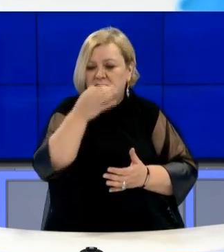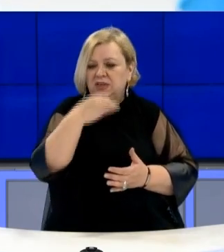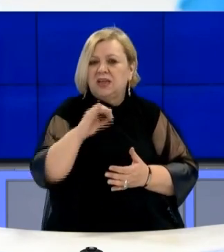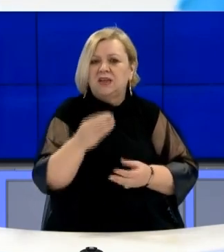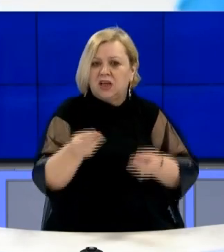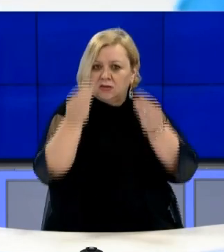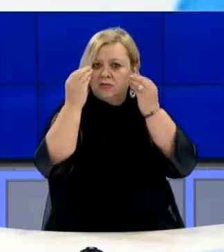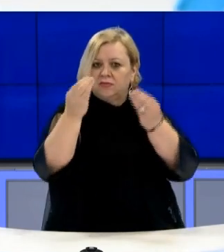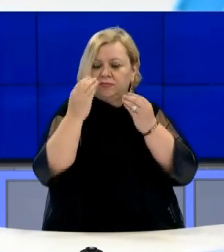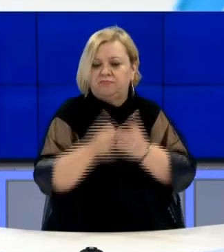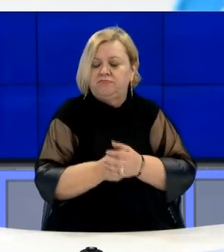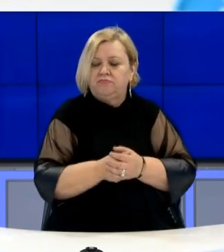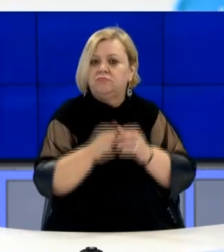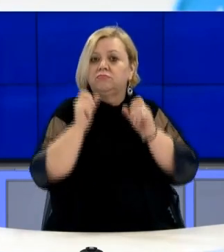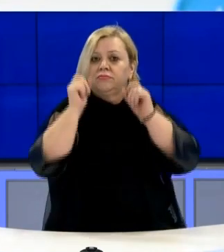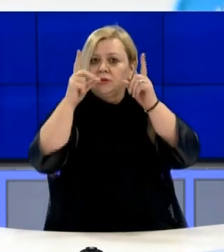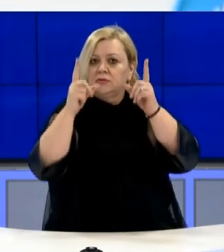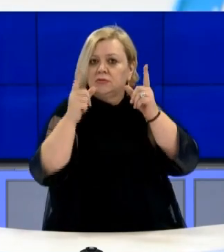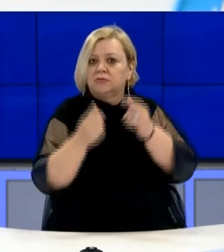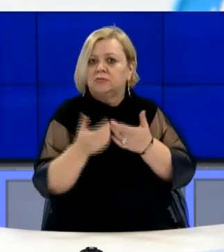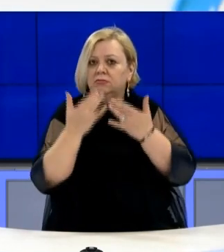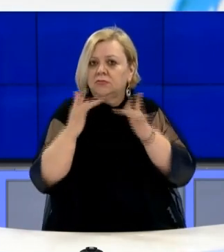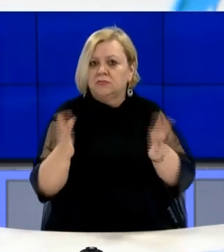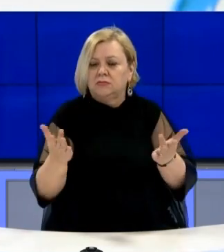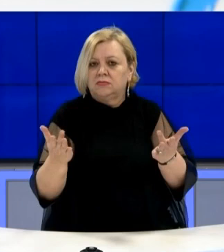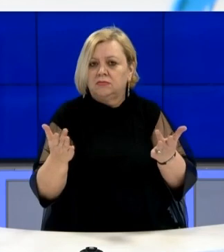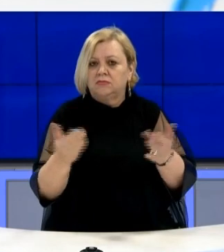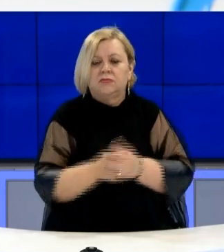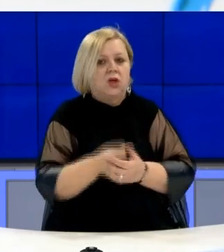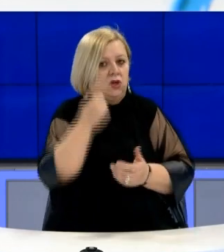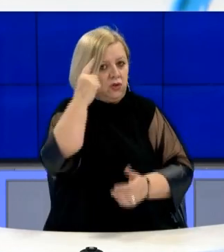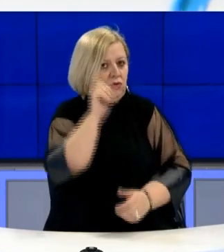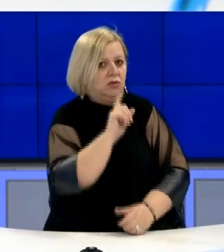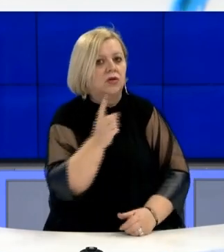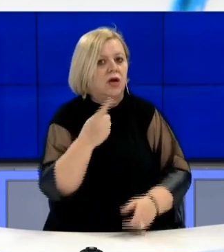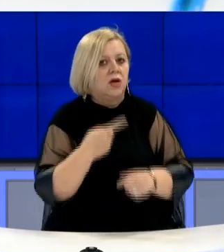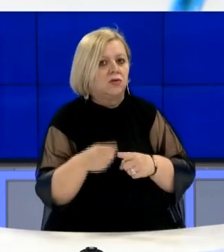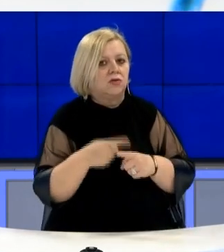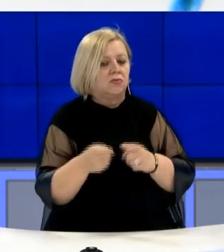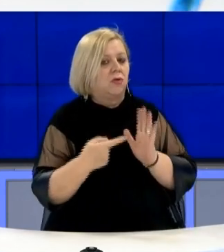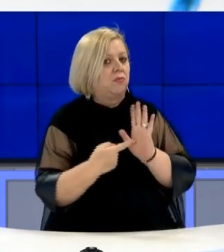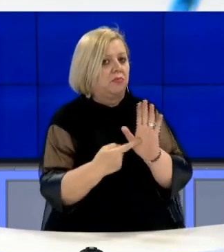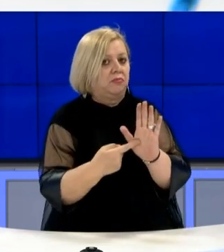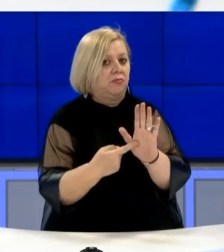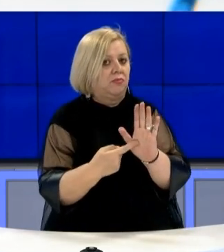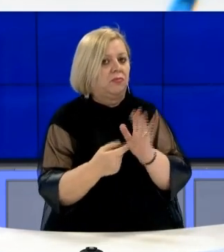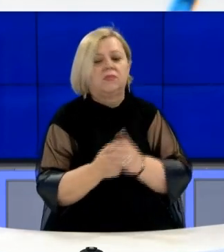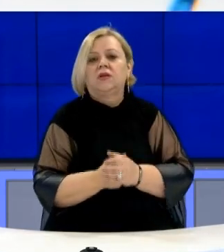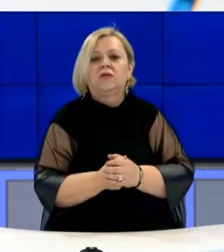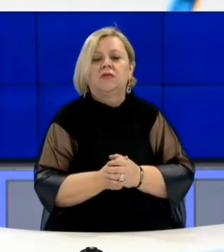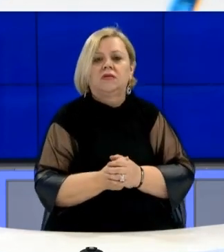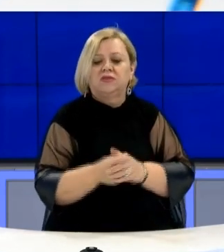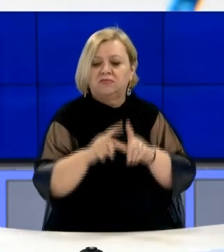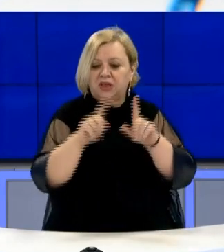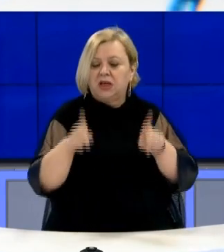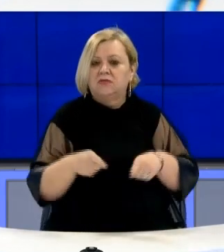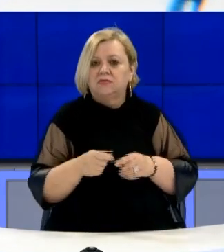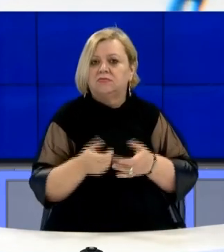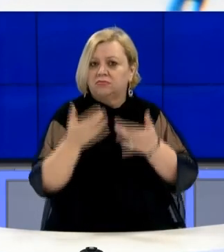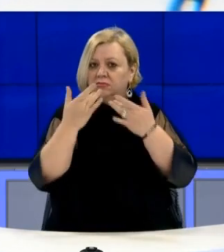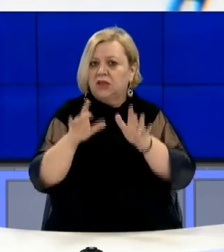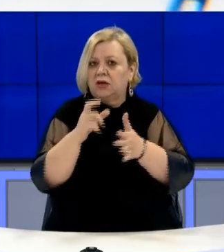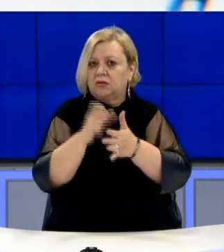si minister është i befasuar me këto dorheqë edhe se nuk ka qenë në DNI për arsujet e prezentuara në letrën e dorheqës